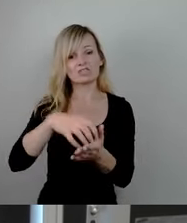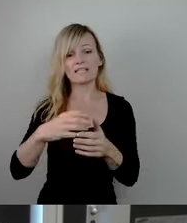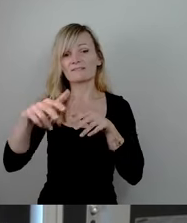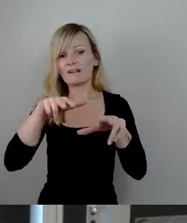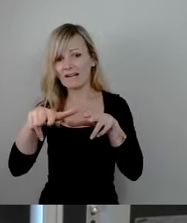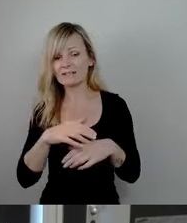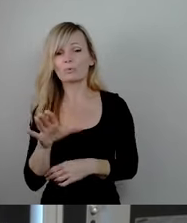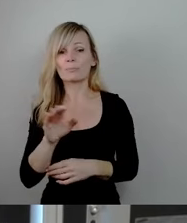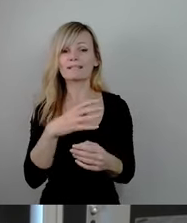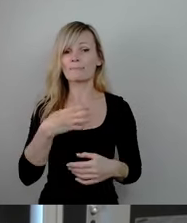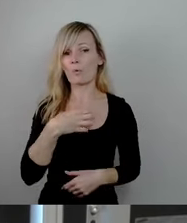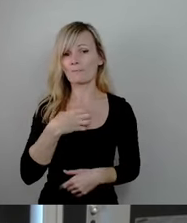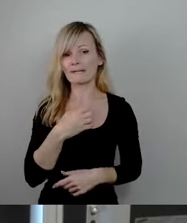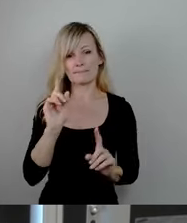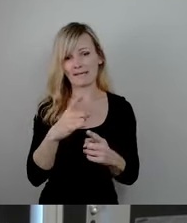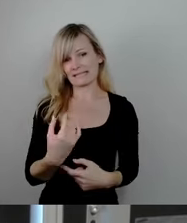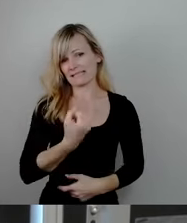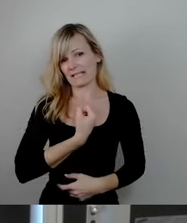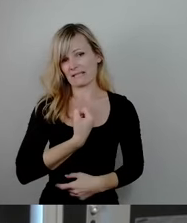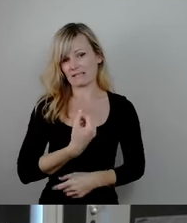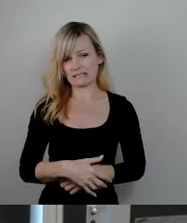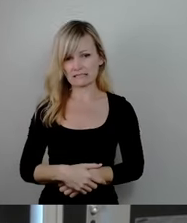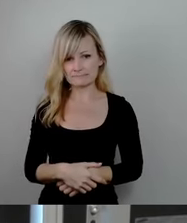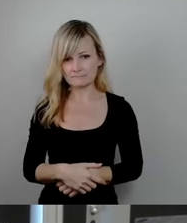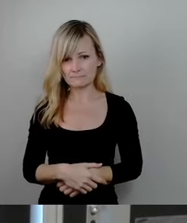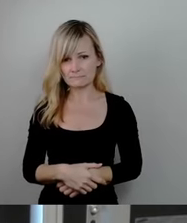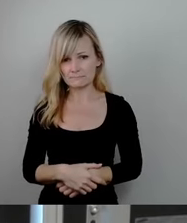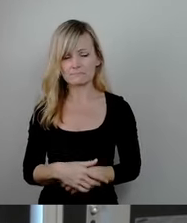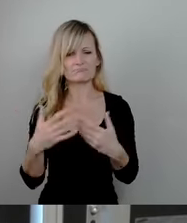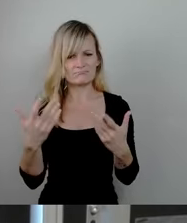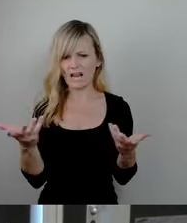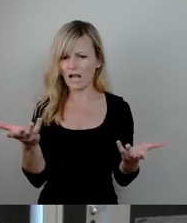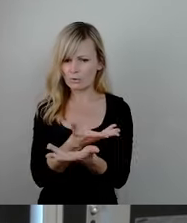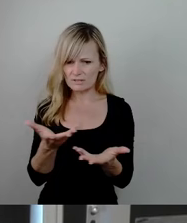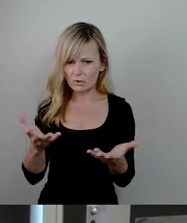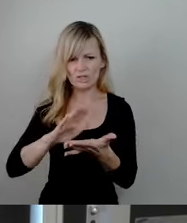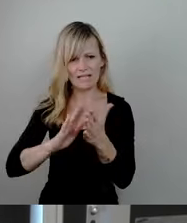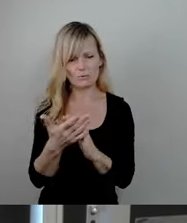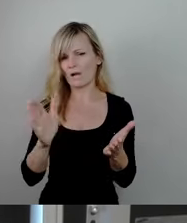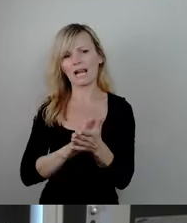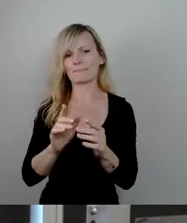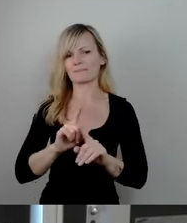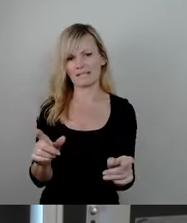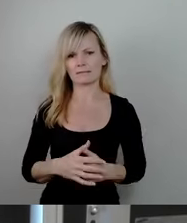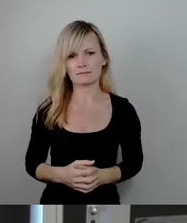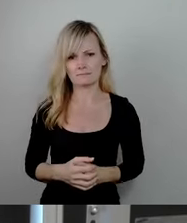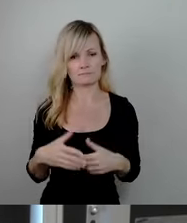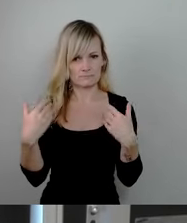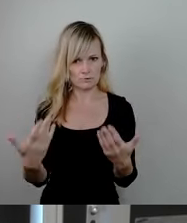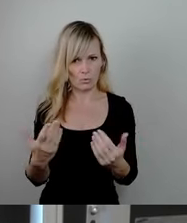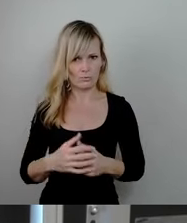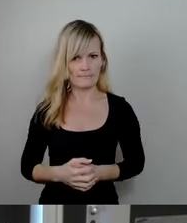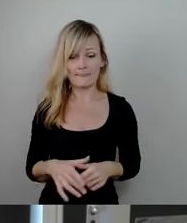Problematik identifizieren und eben nicht in Austausch und Handlung kommen. Das Gleiche von der Polizei.